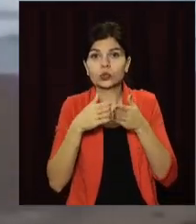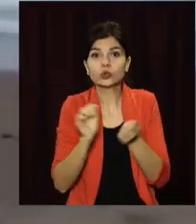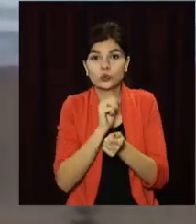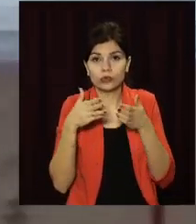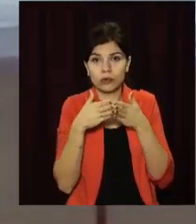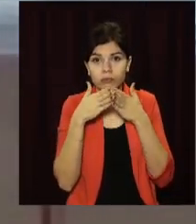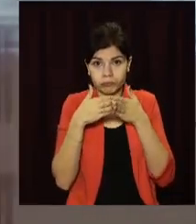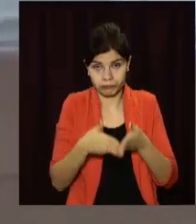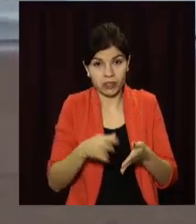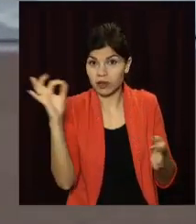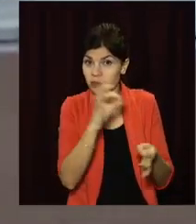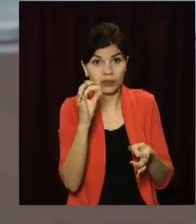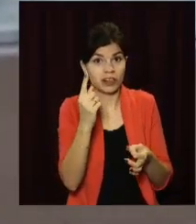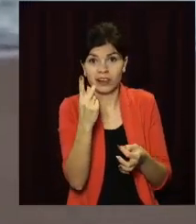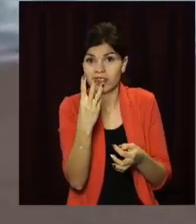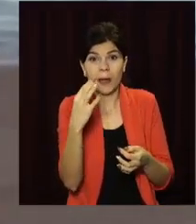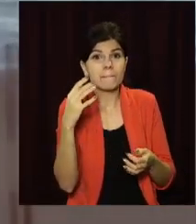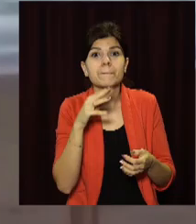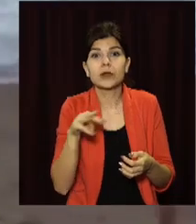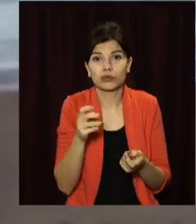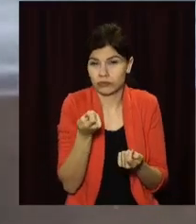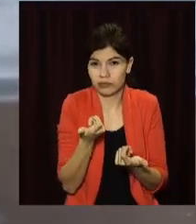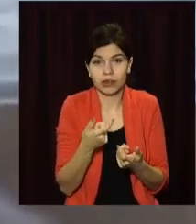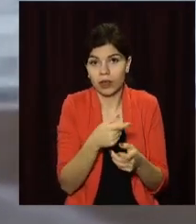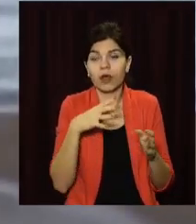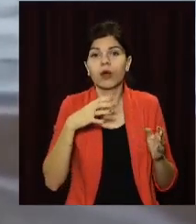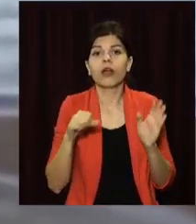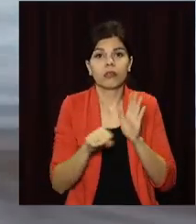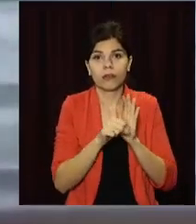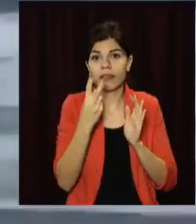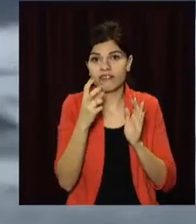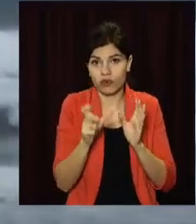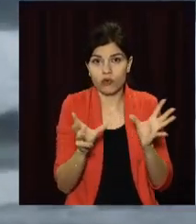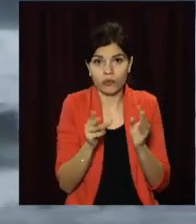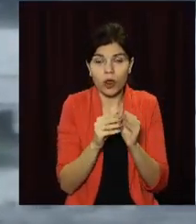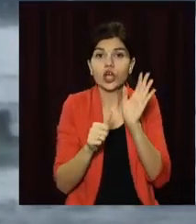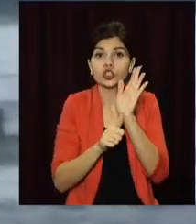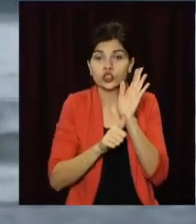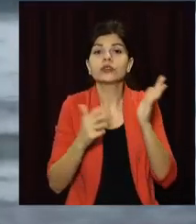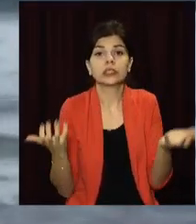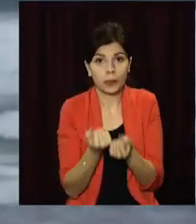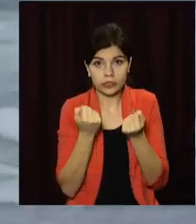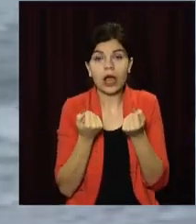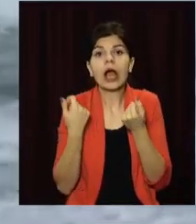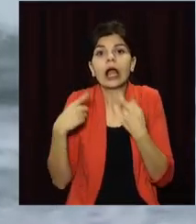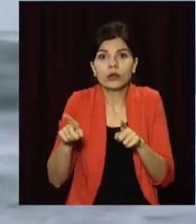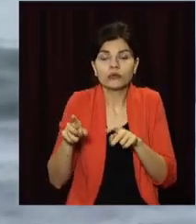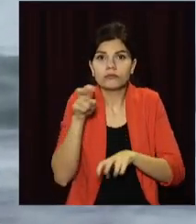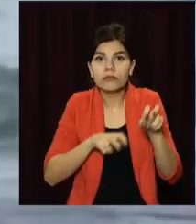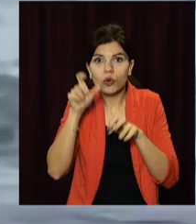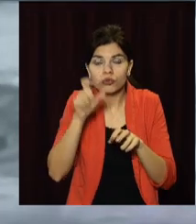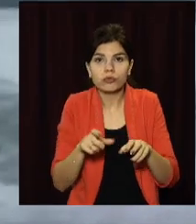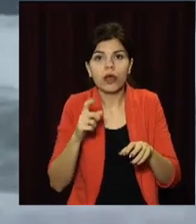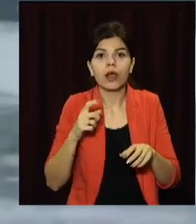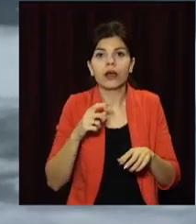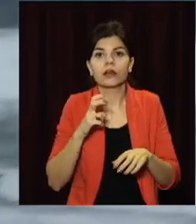пішов на дно за лічені хвилини. Разом з ним загинули двоє людей. Шістьох врятували. Інших досі розшукують